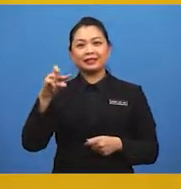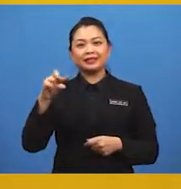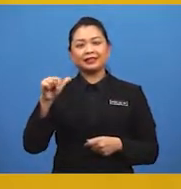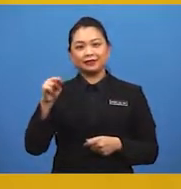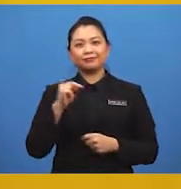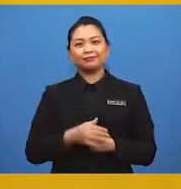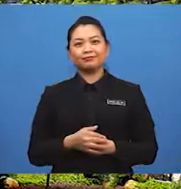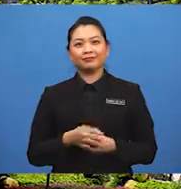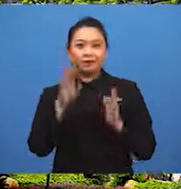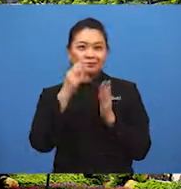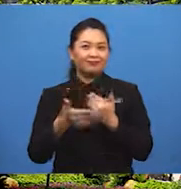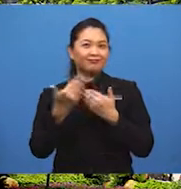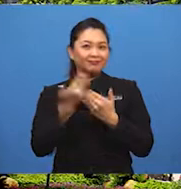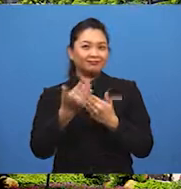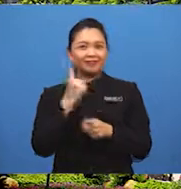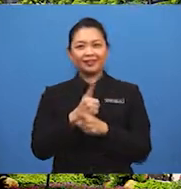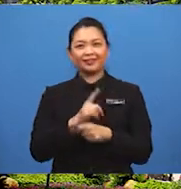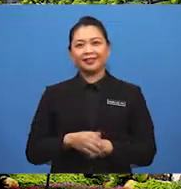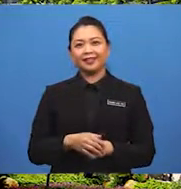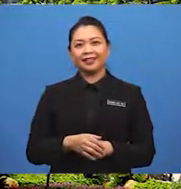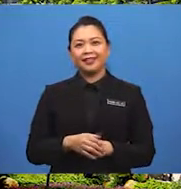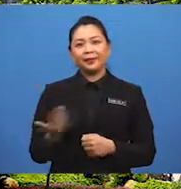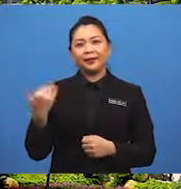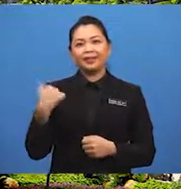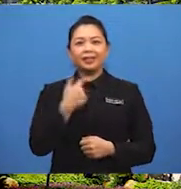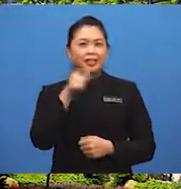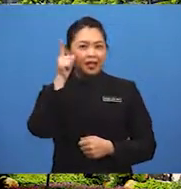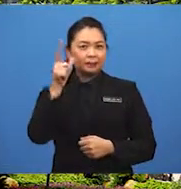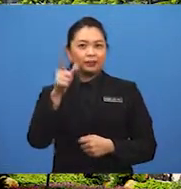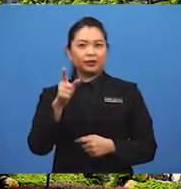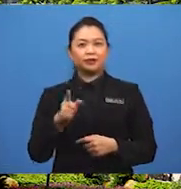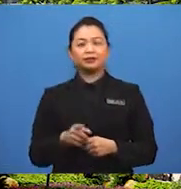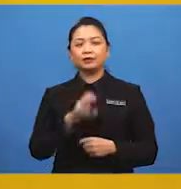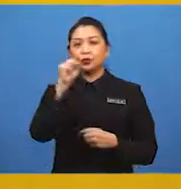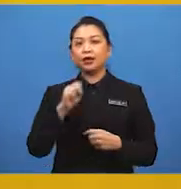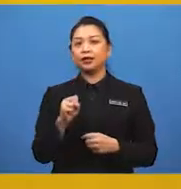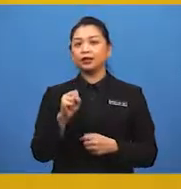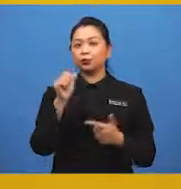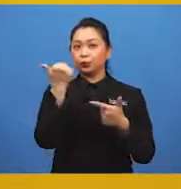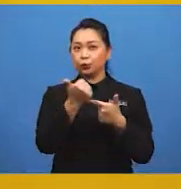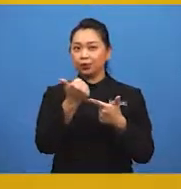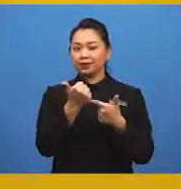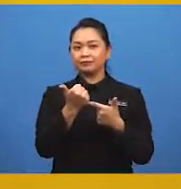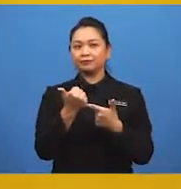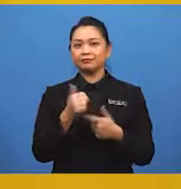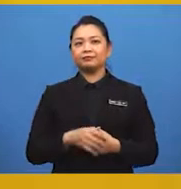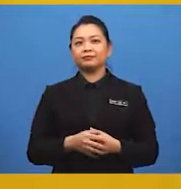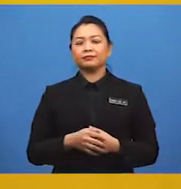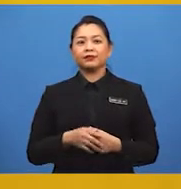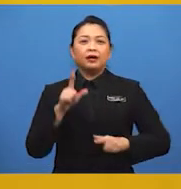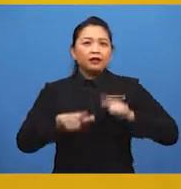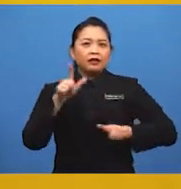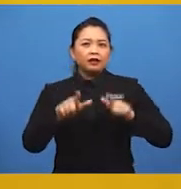setinggal. Mudah, kan? Mari kita lihat pula soalan kedua, iaitu kemukakan